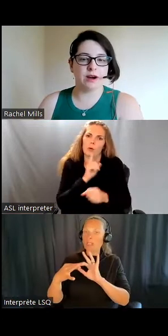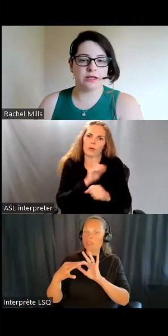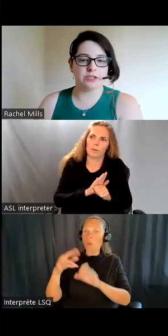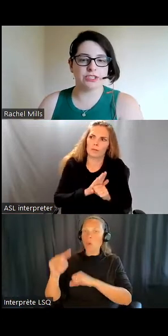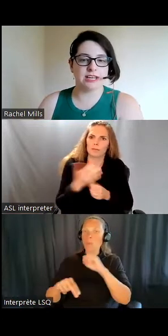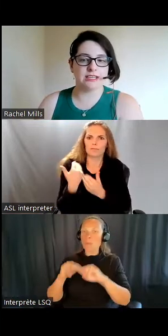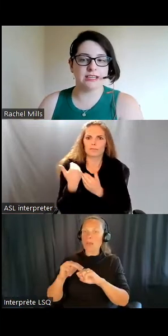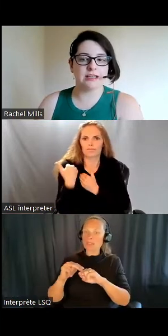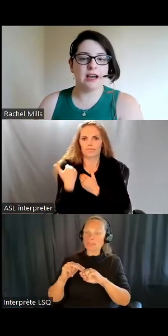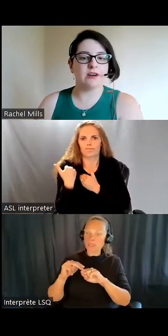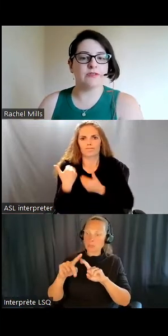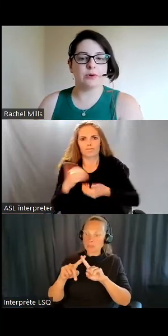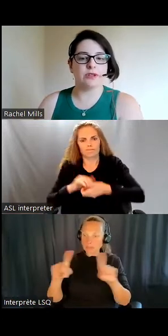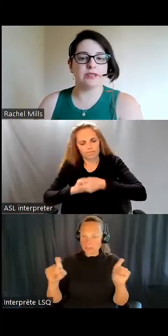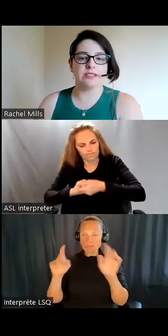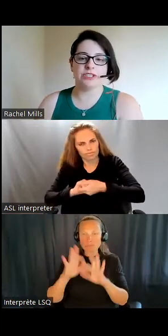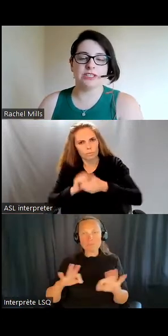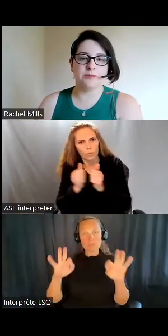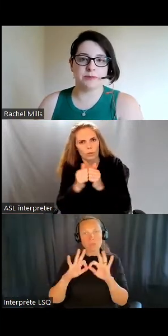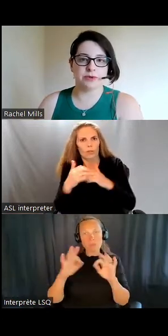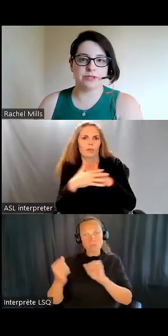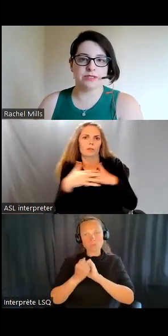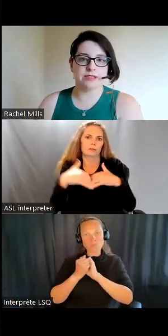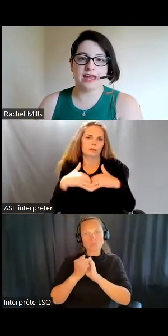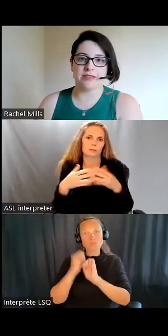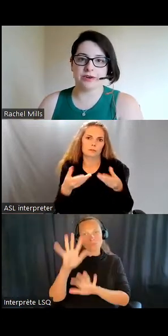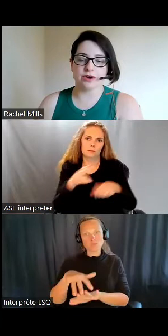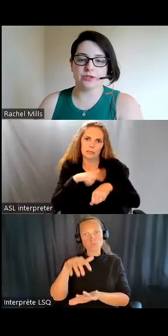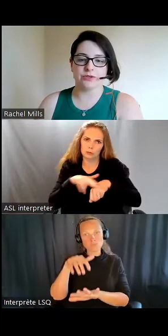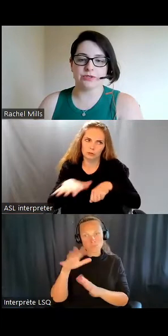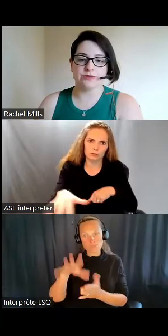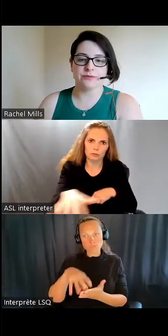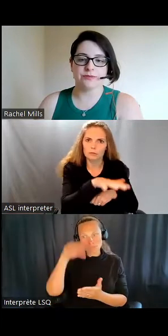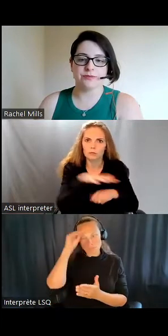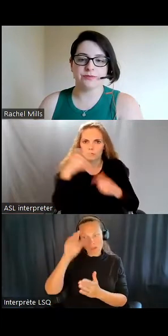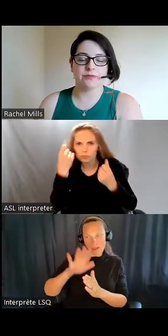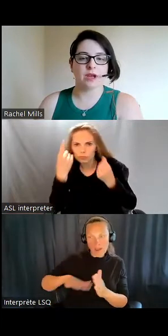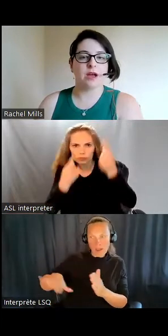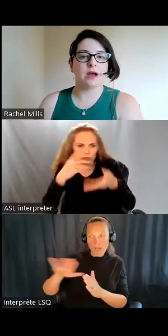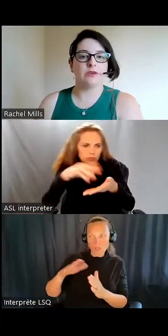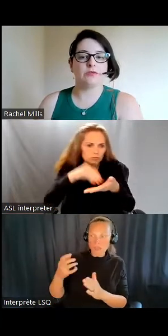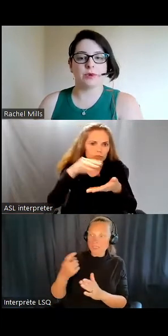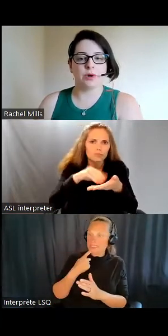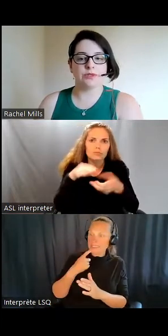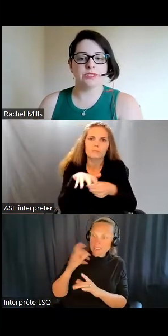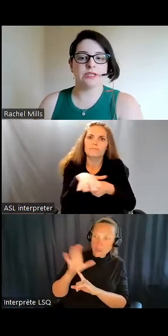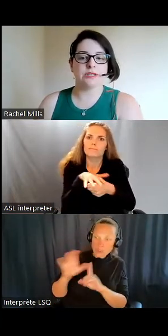et nous approfondissons notre compréhension personnelle des peuples autochtones de notre région ainsi que de leur culture.